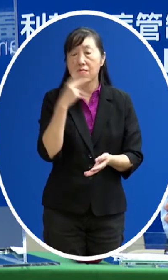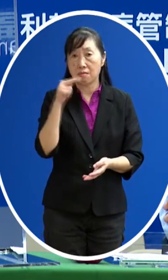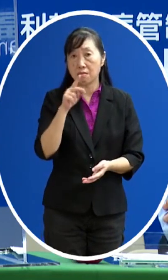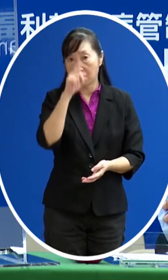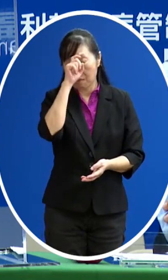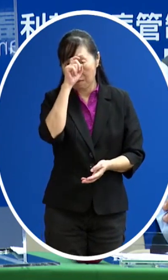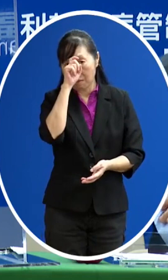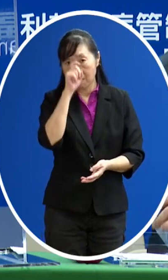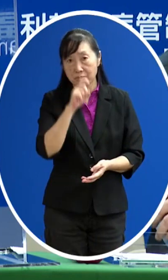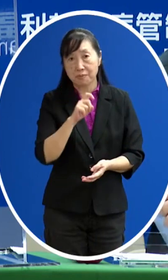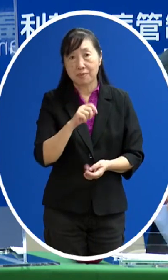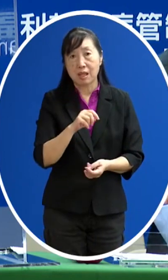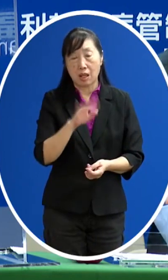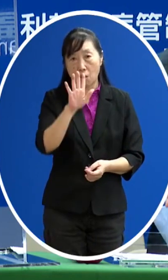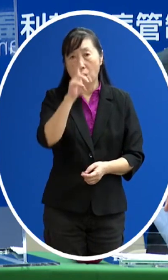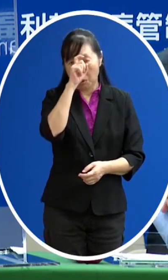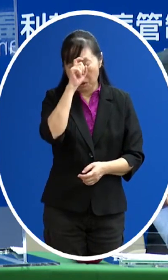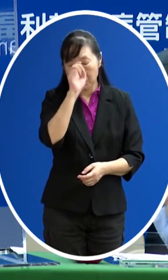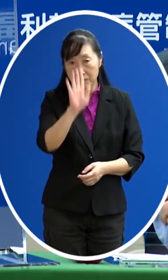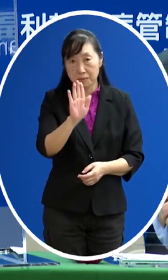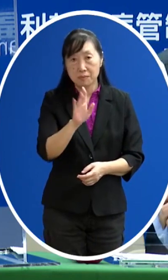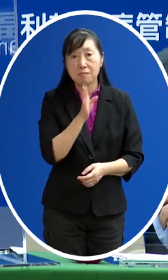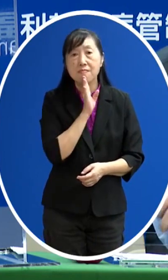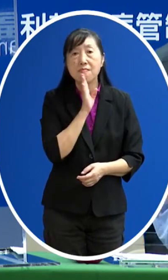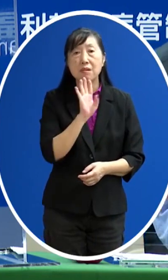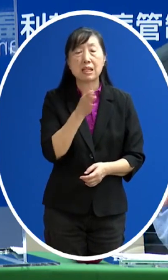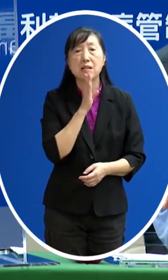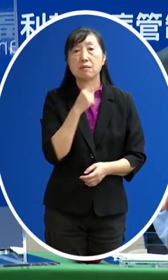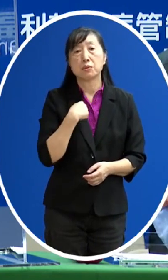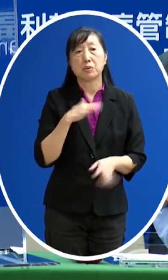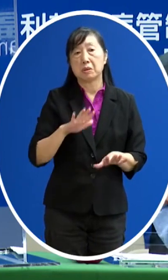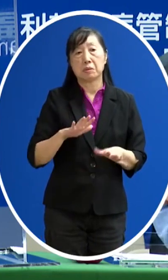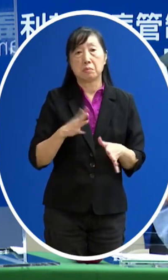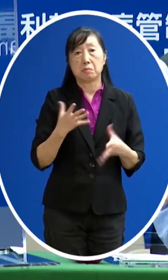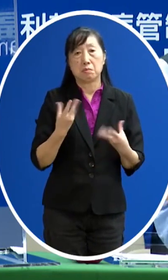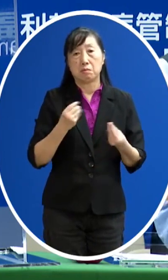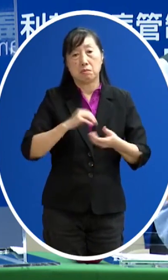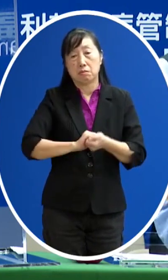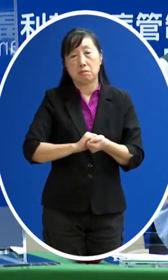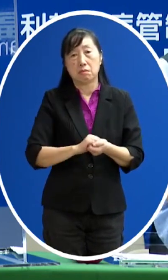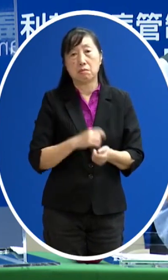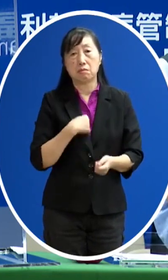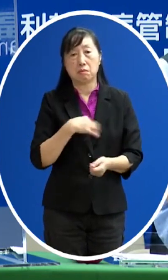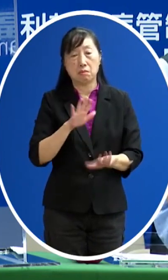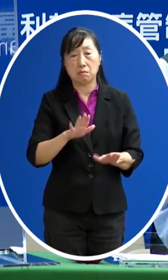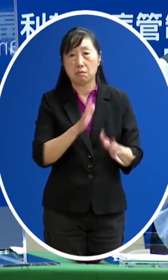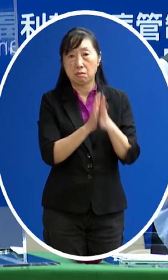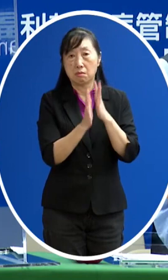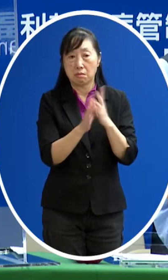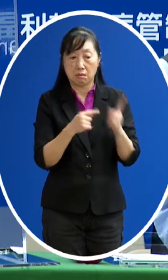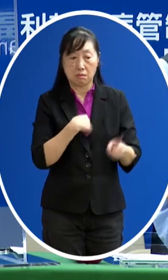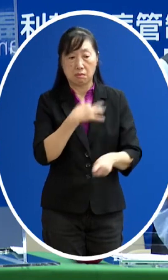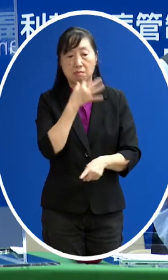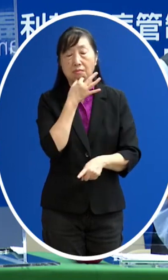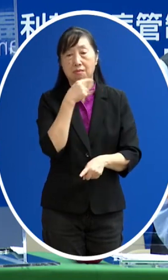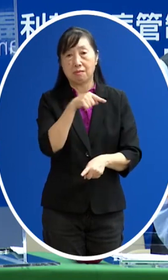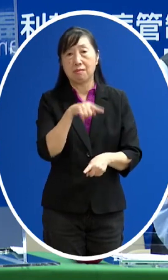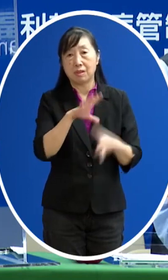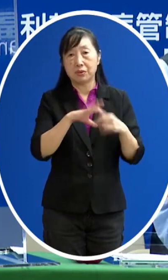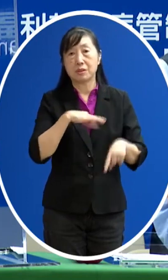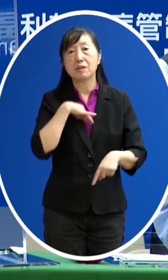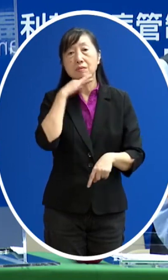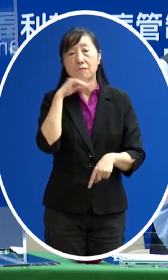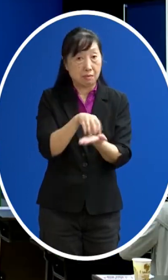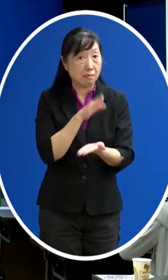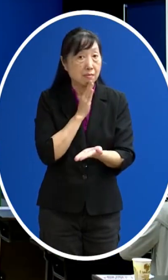飛來飛去對 有期待 但是現在目前還沒把握 我要確定一些時候 那才安排那個量能會比較比較